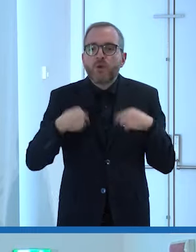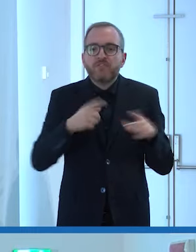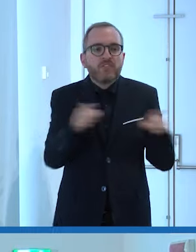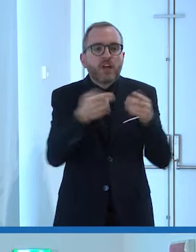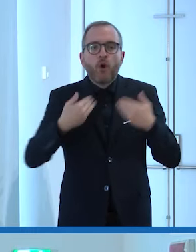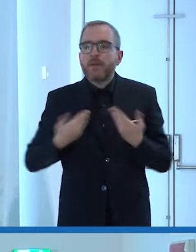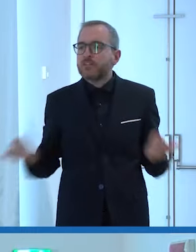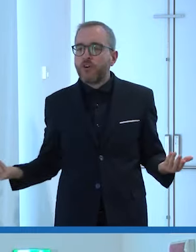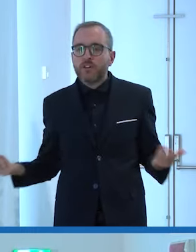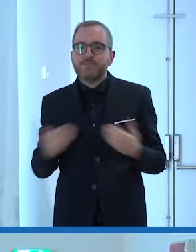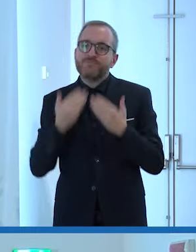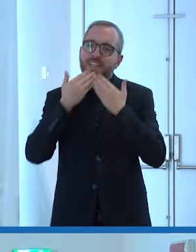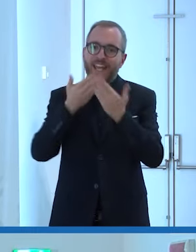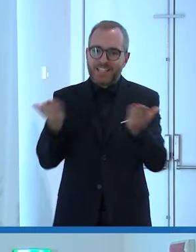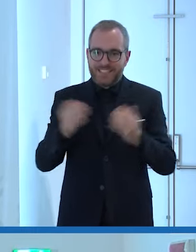grazie